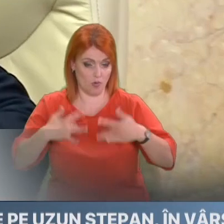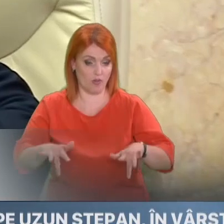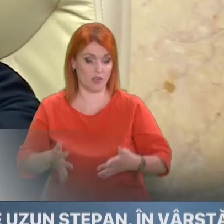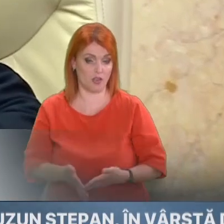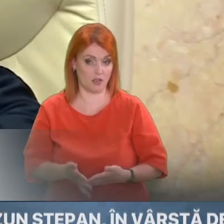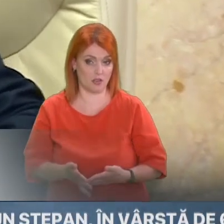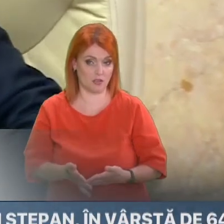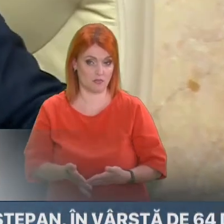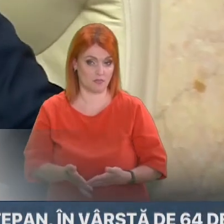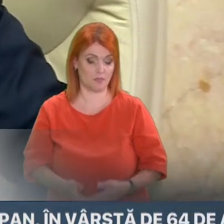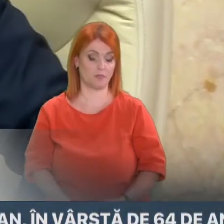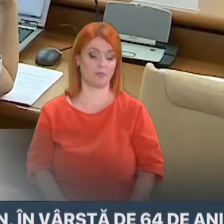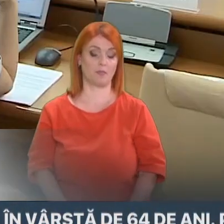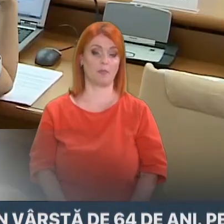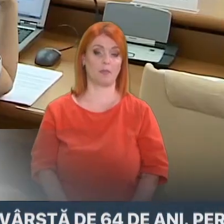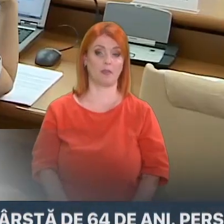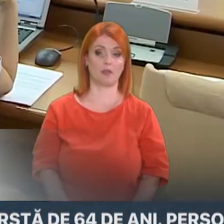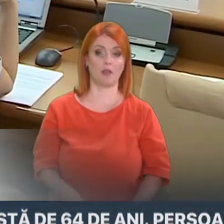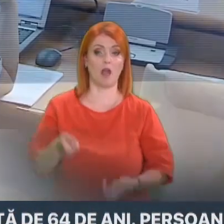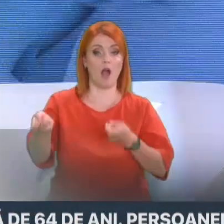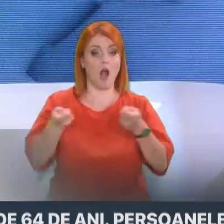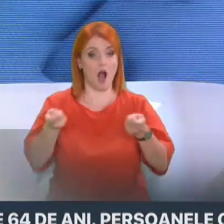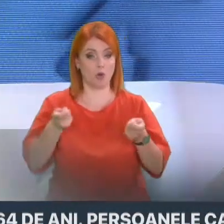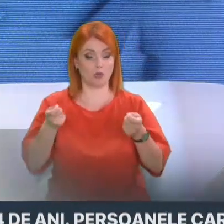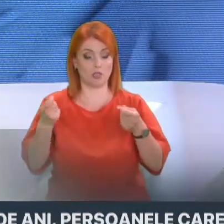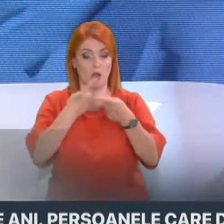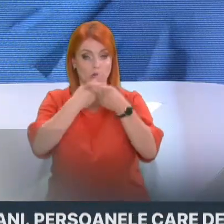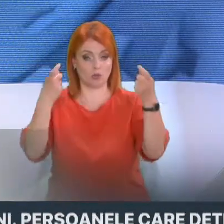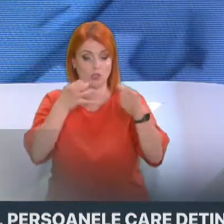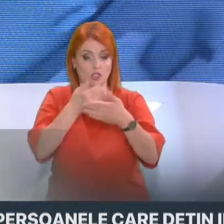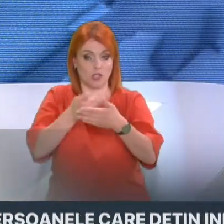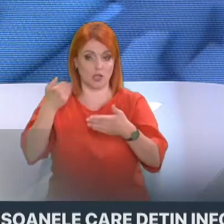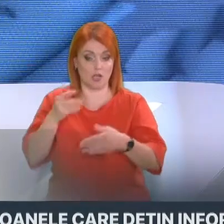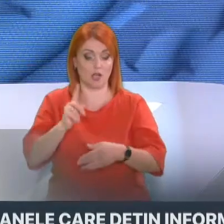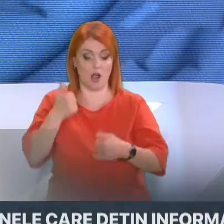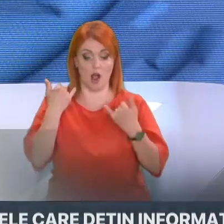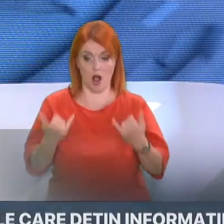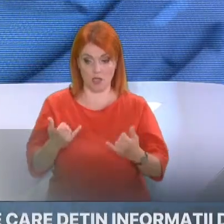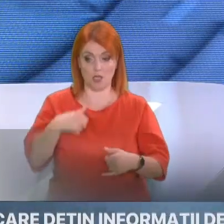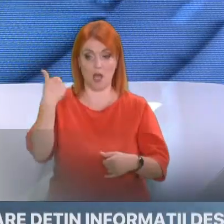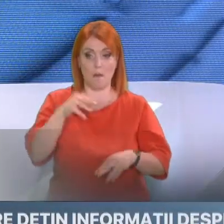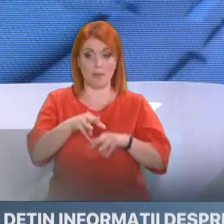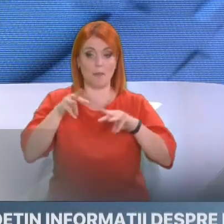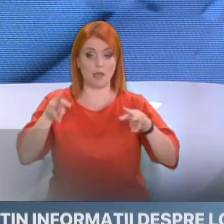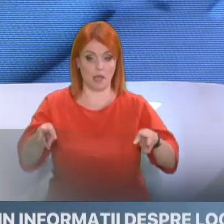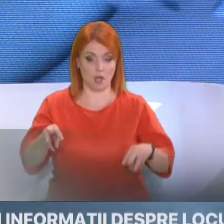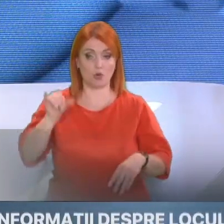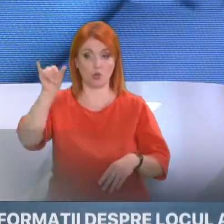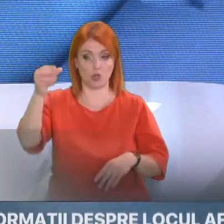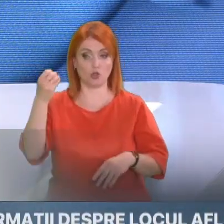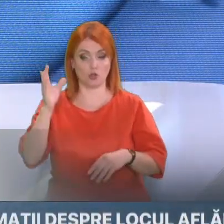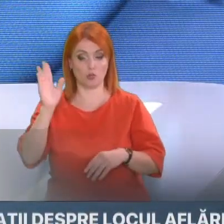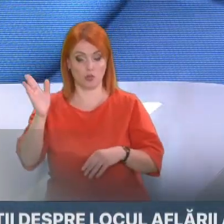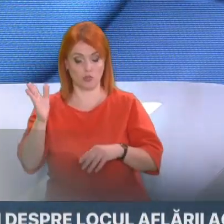nivelul guvernării. Autoritățile anunțau mai devreme că astăzi premierul Răcean urmează să aibă o ședință în ceea ce privește